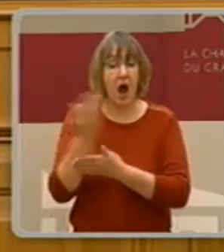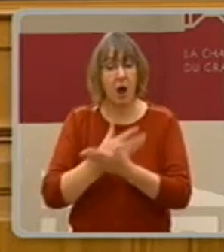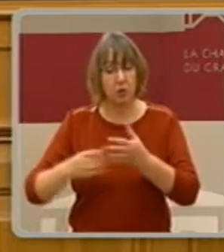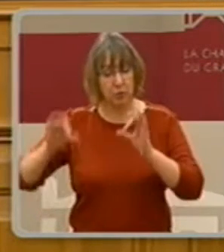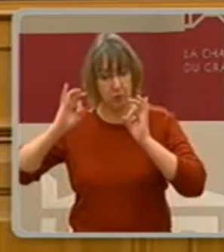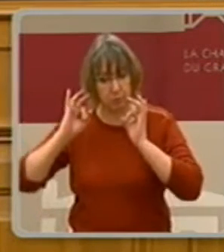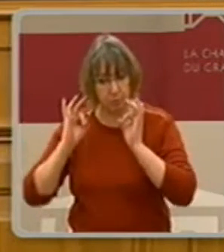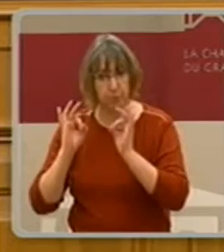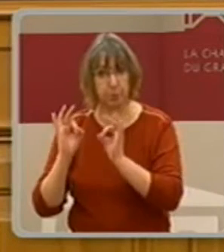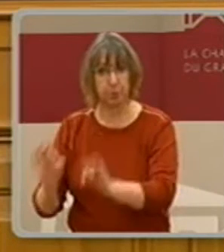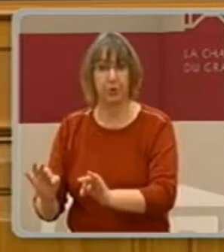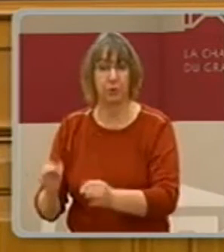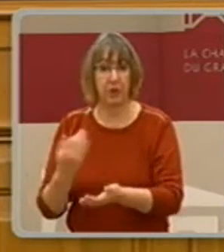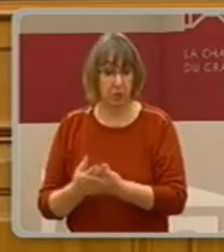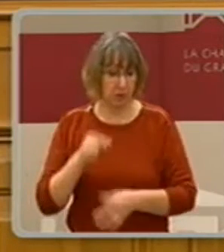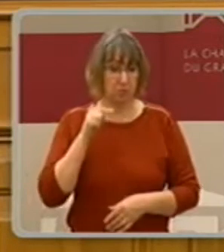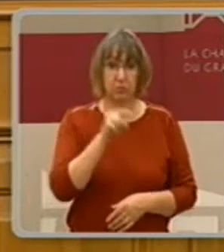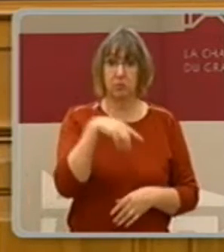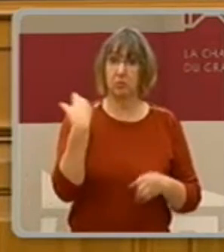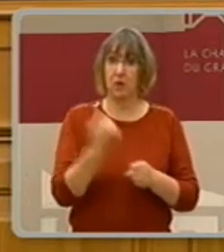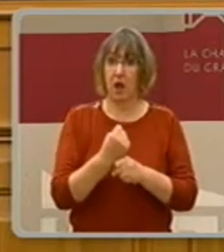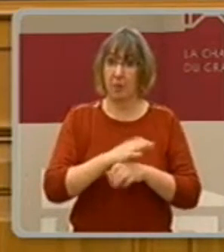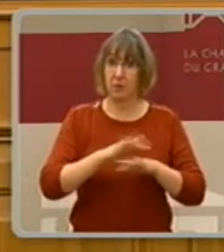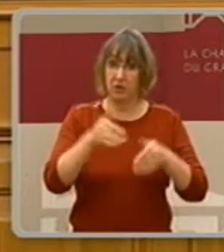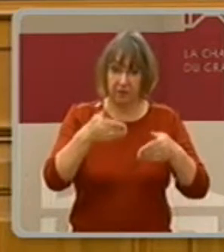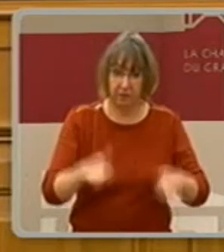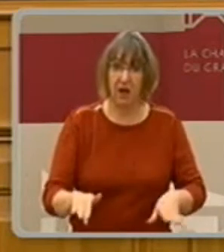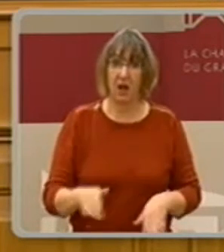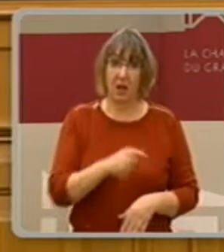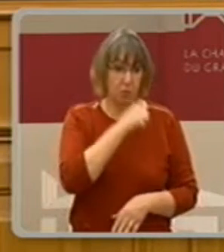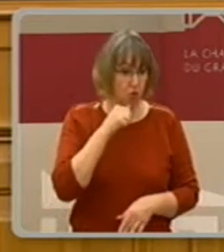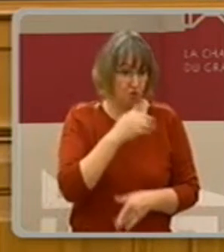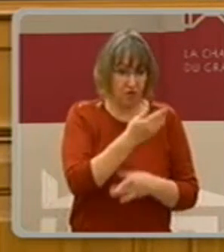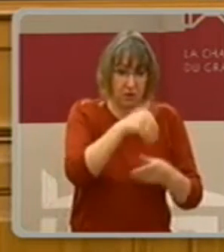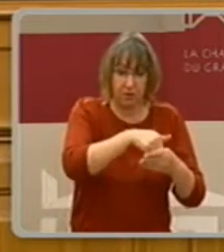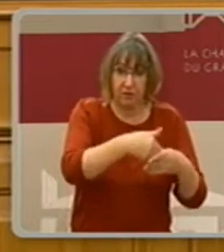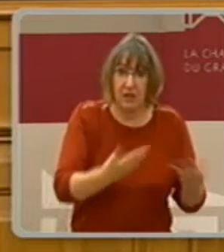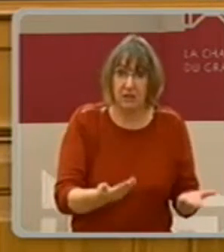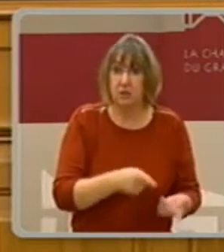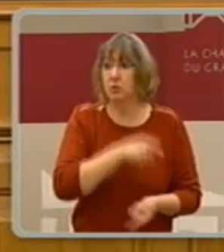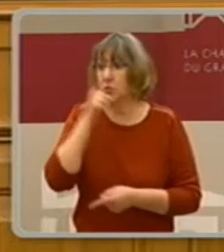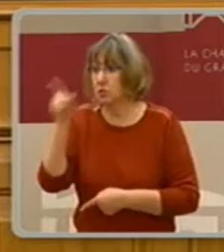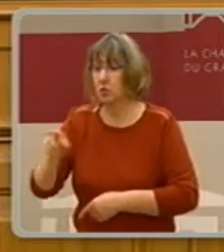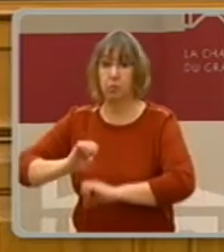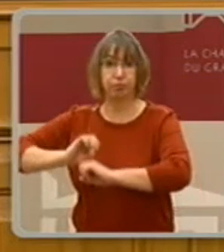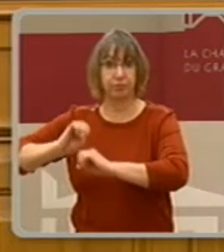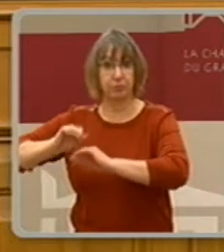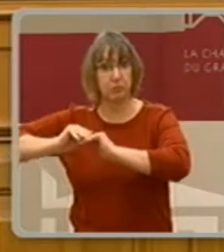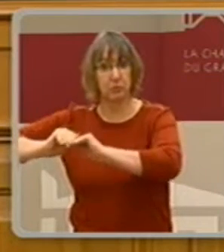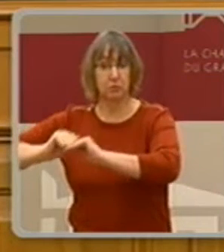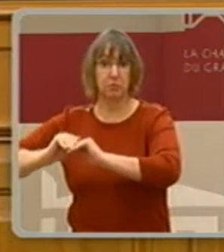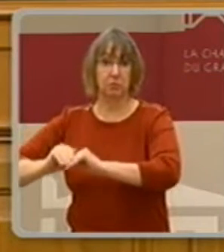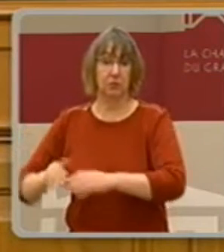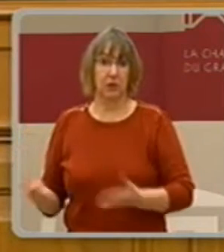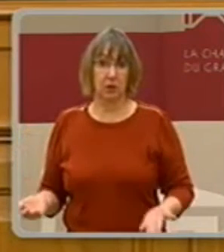Frontale besetzen, wie das in der Vergangenheit der Fall war. Und das letzte Jahr, als der Schuhmarsch